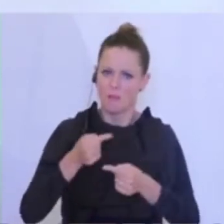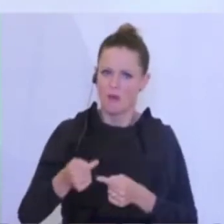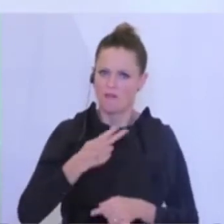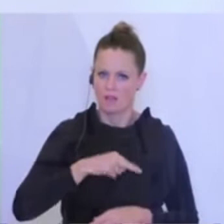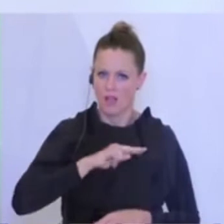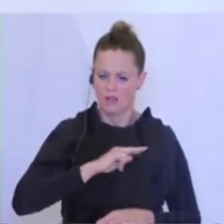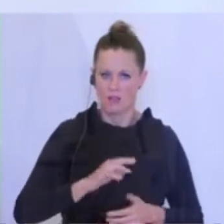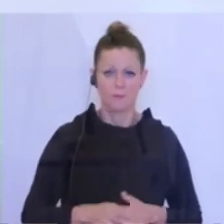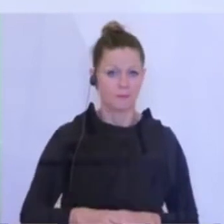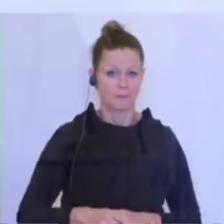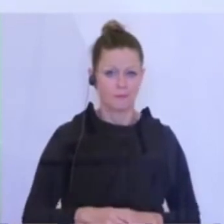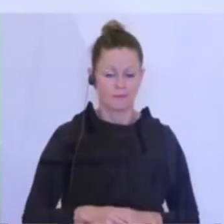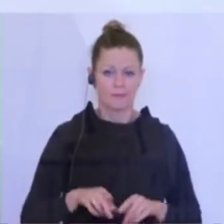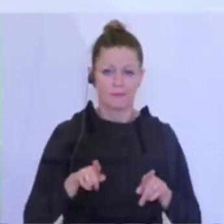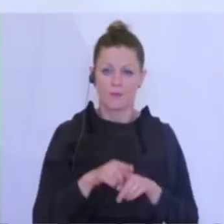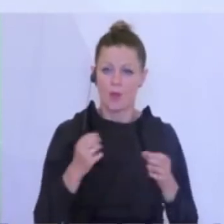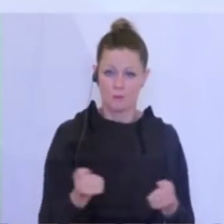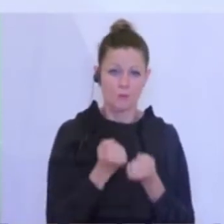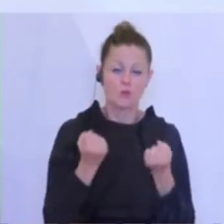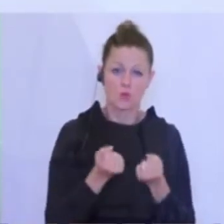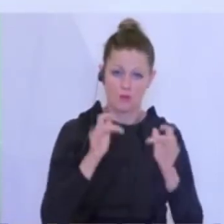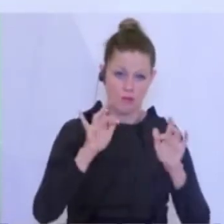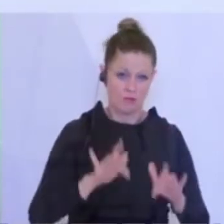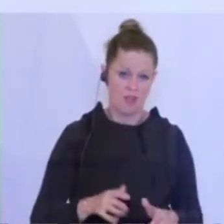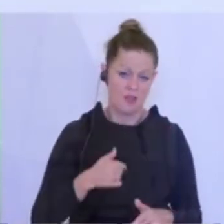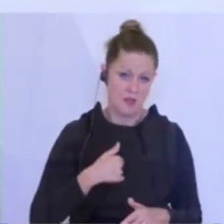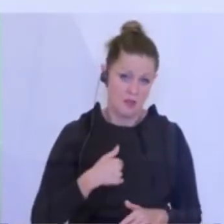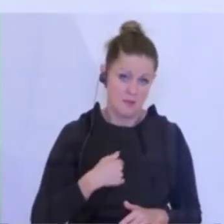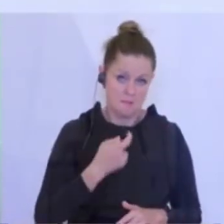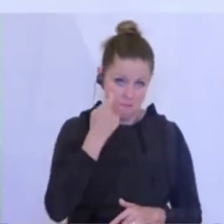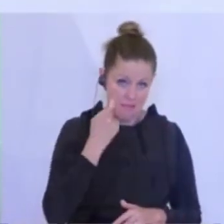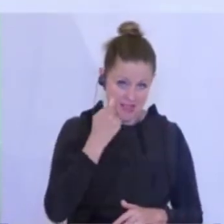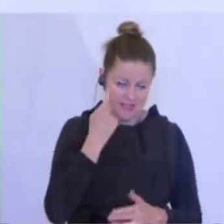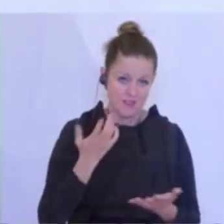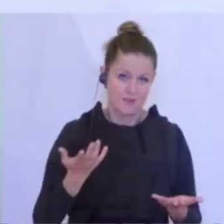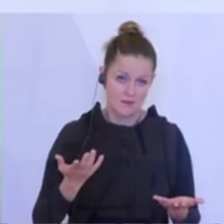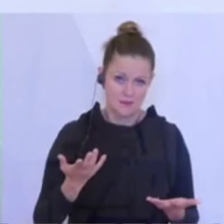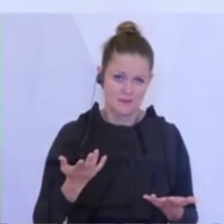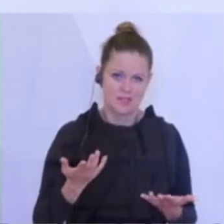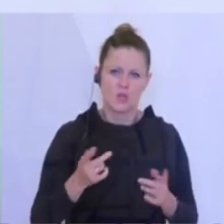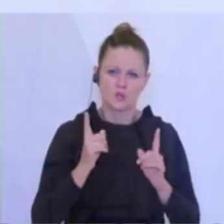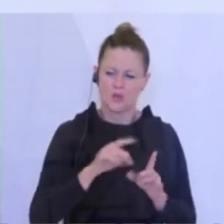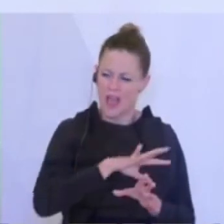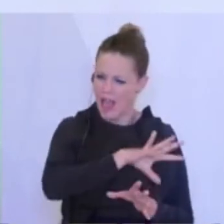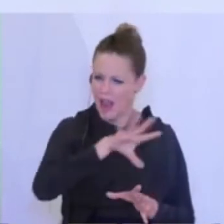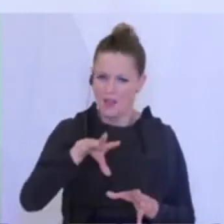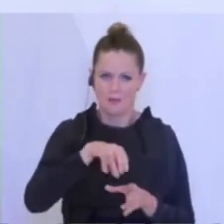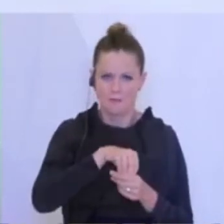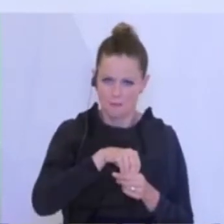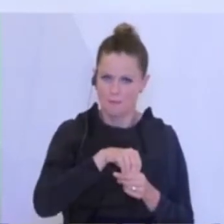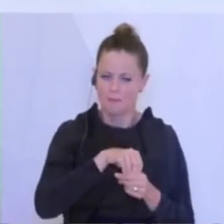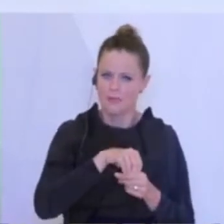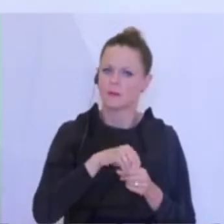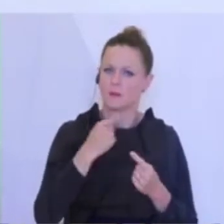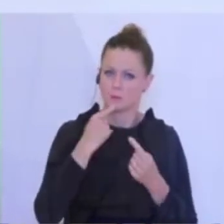Aber ja, die Bemühungen gibt es. Ich bin wirklich nur der Meinung, wir sollten hier alle einbinden, die es hier